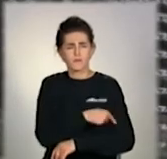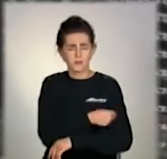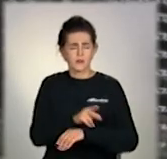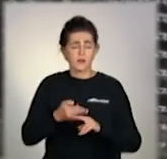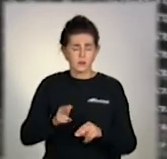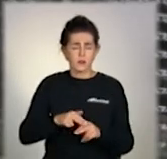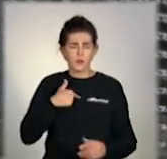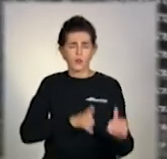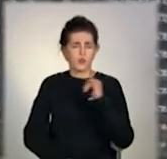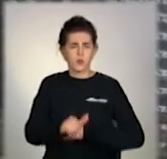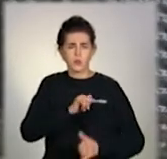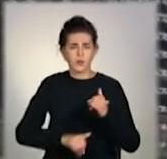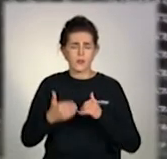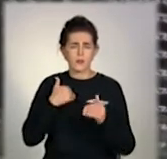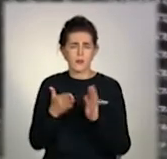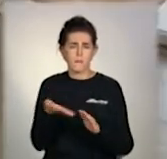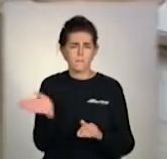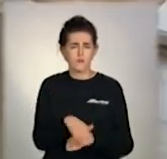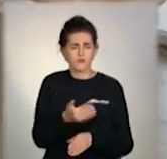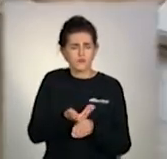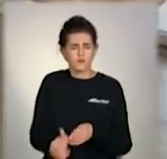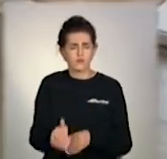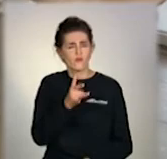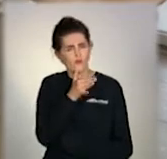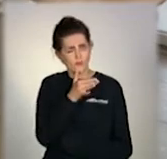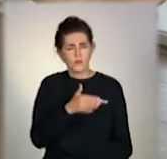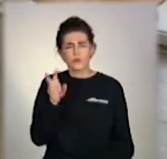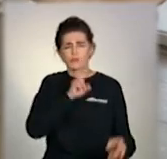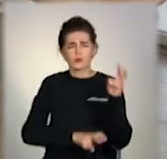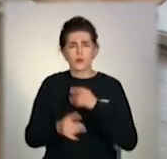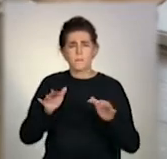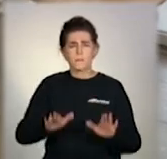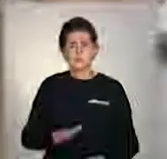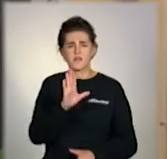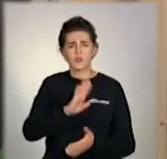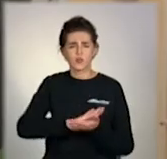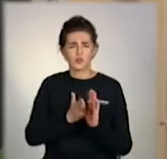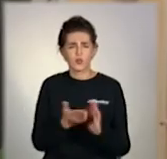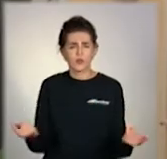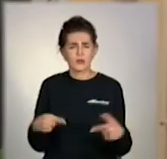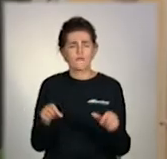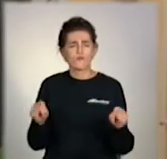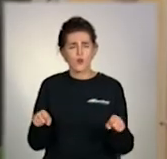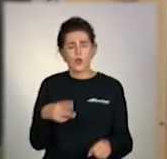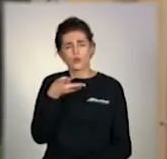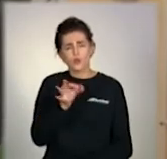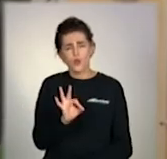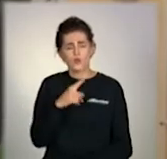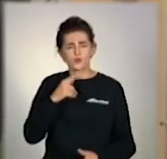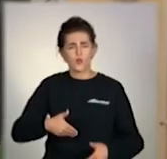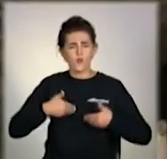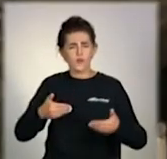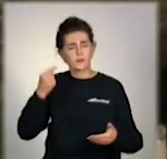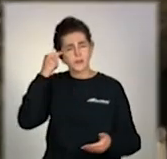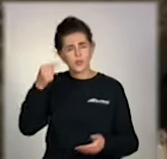І ми таким образом приходимо додому вже пізно вечором. Знайти місце навіть в умовах коронакризи можна. Головне, радять психологи,